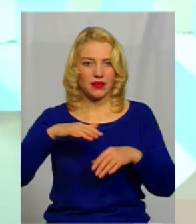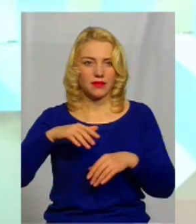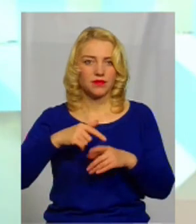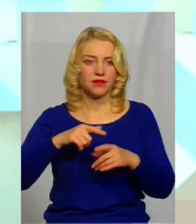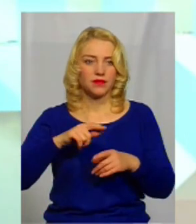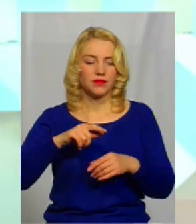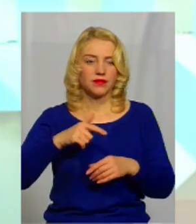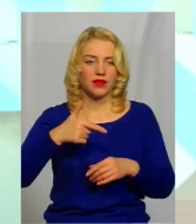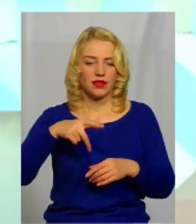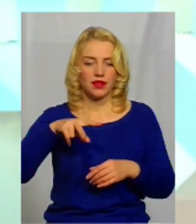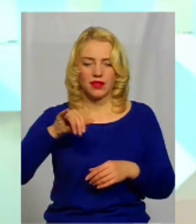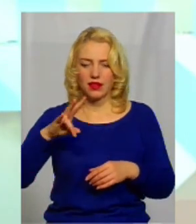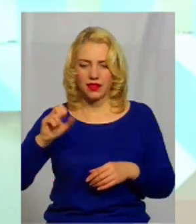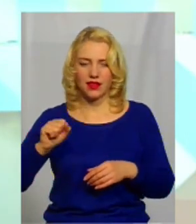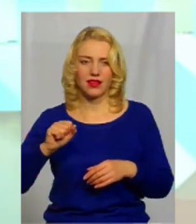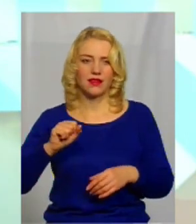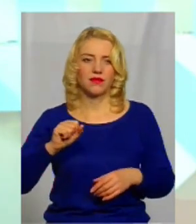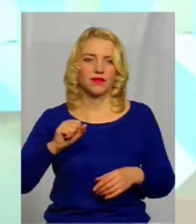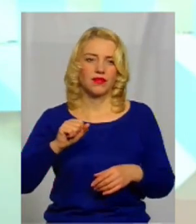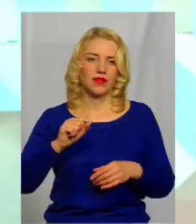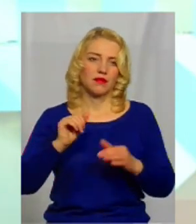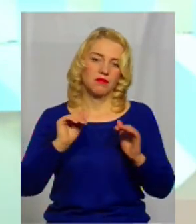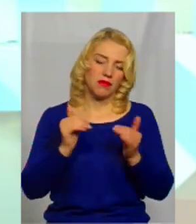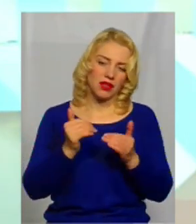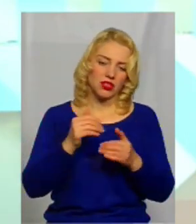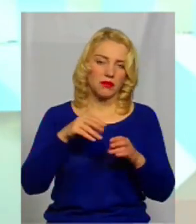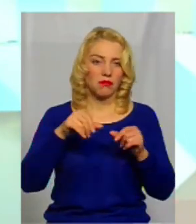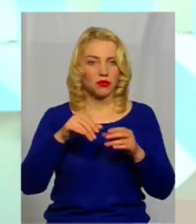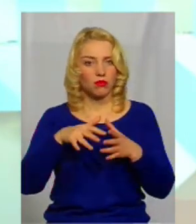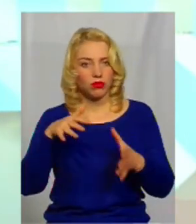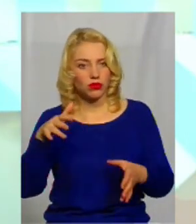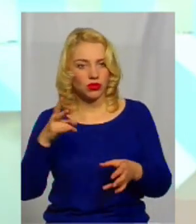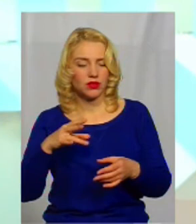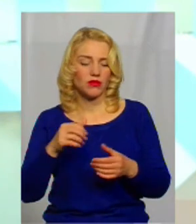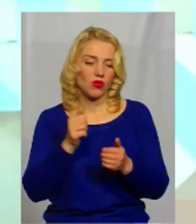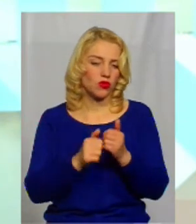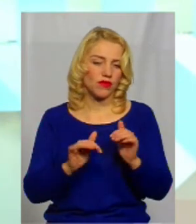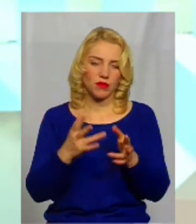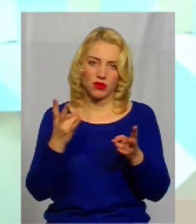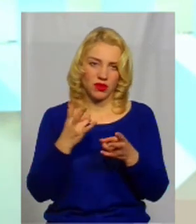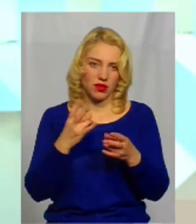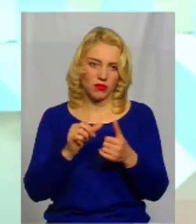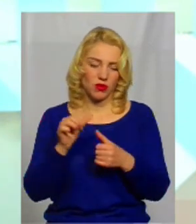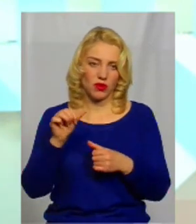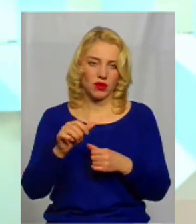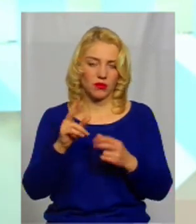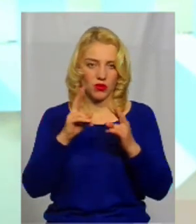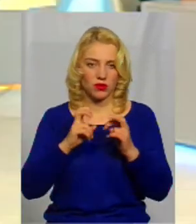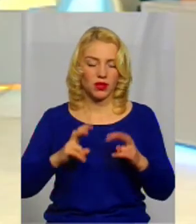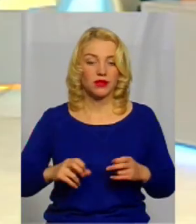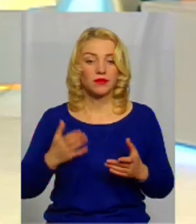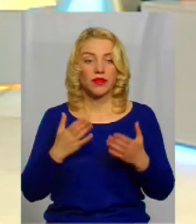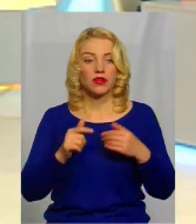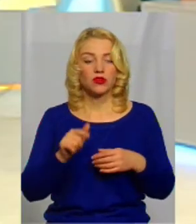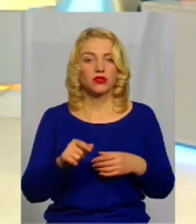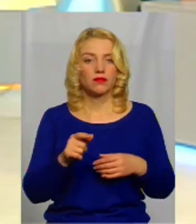звичайно. Якщо інший там суглінок, то може менший. Це треба в кожній випадок окремо розглядати. А якщо